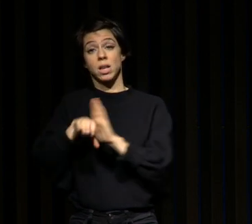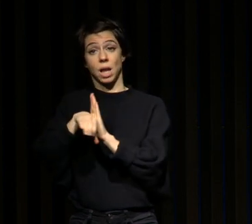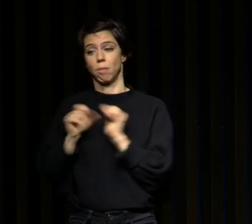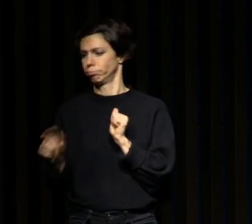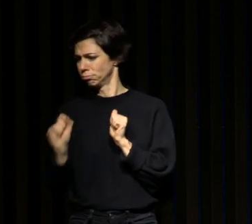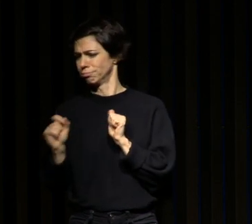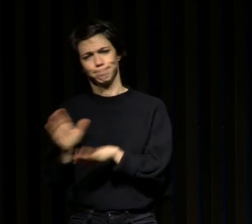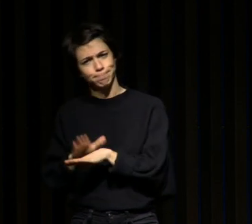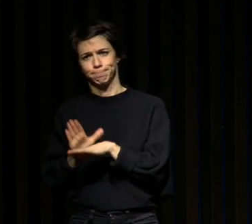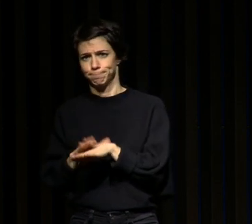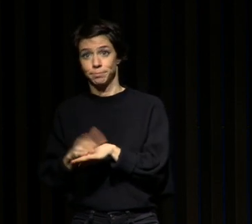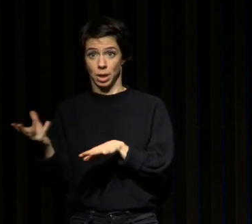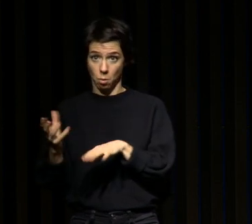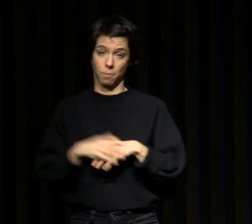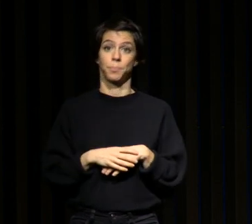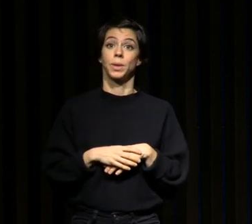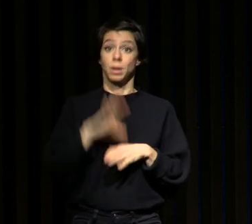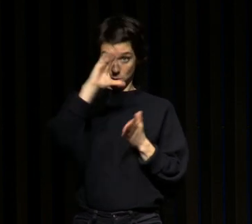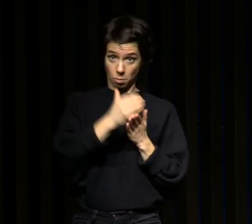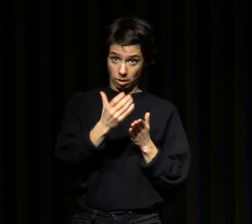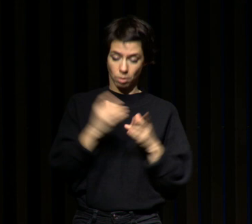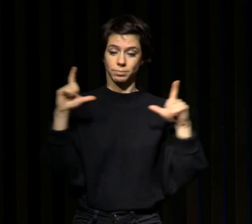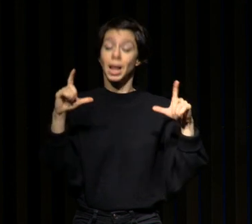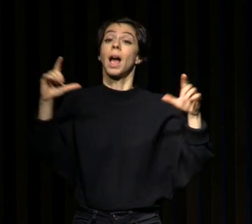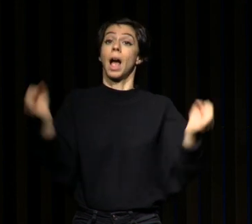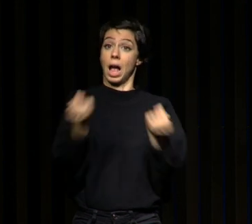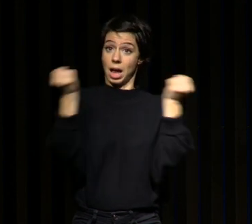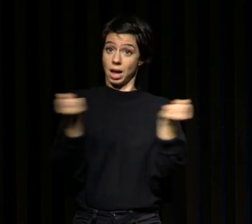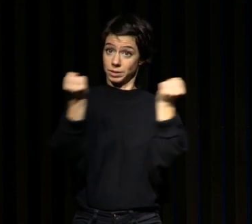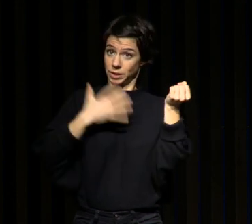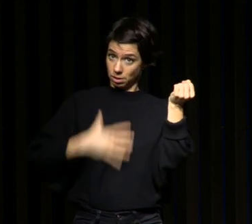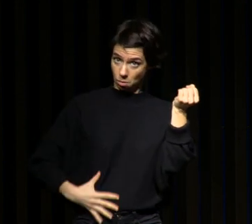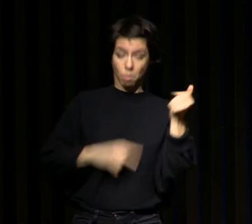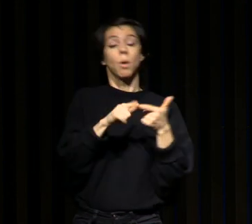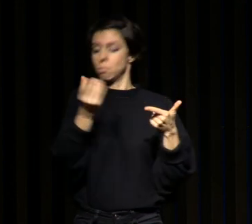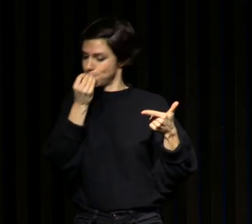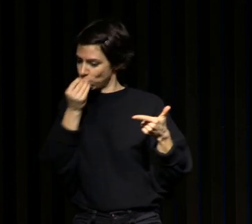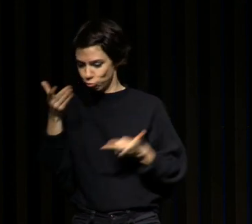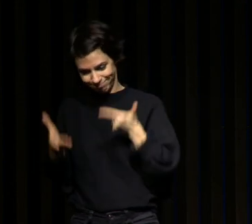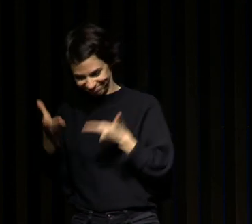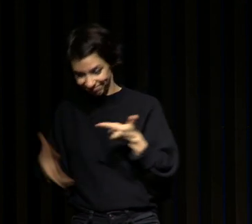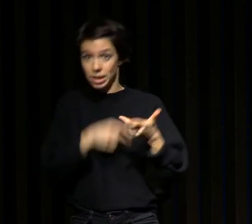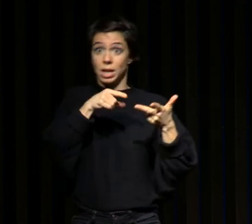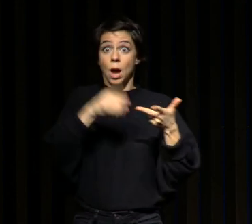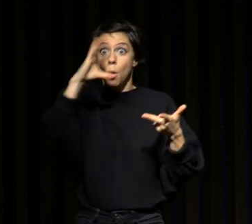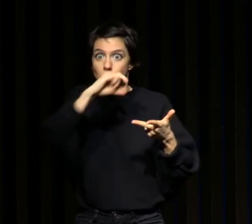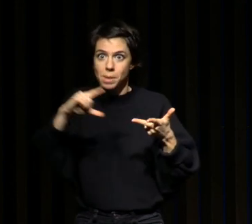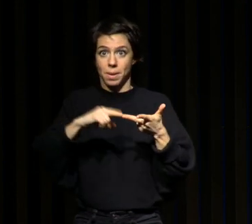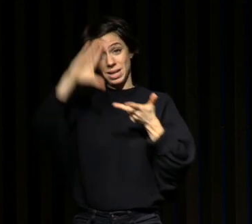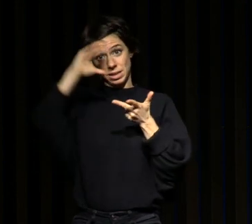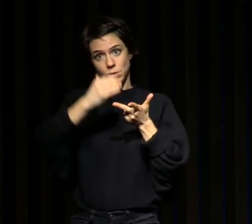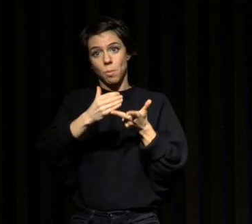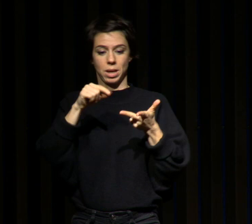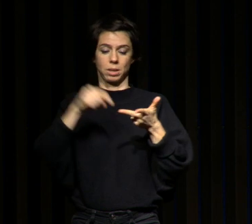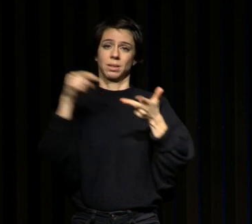'activité physique la nutrition et et ne l'oublions pas le sommeil et c'est le grand oublié des campagnes